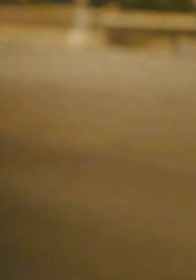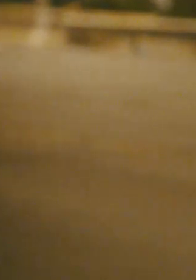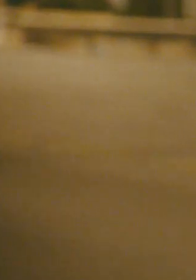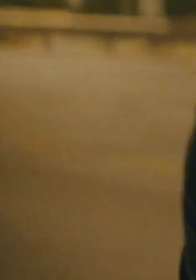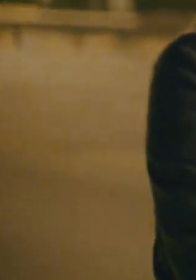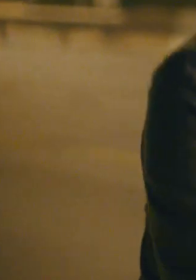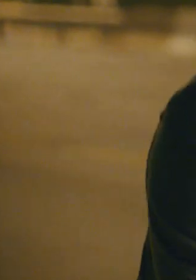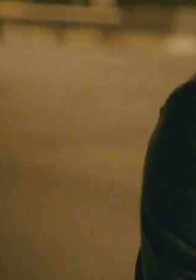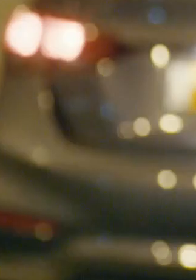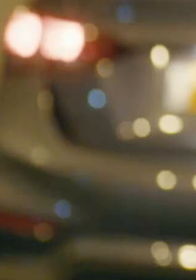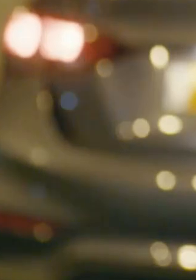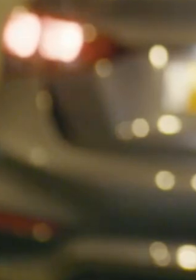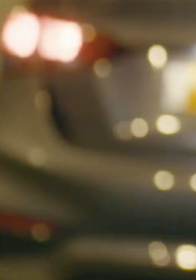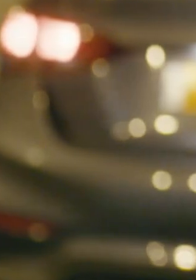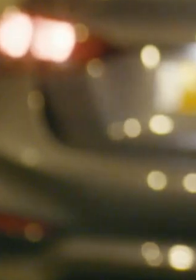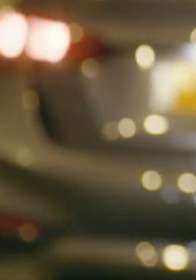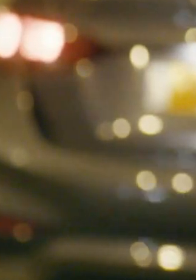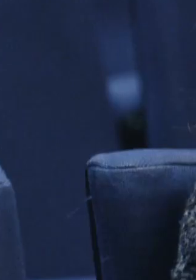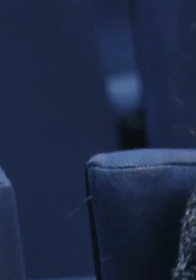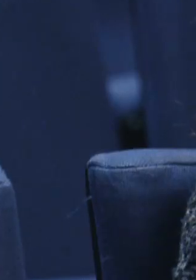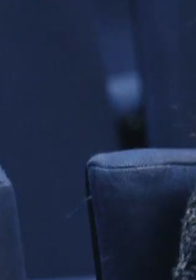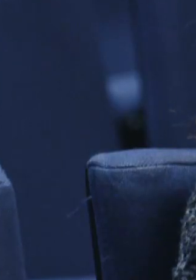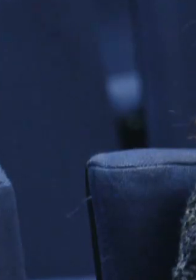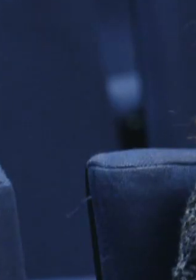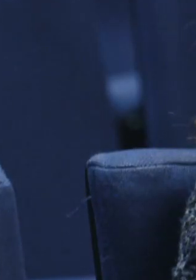תעזרי לי להיפרד ממך. ואין לי להיפרד.